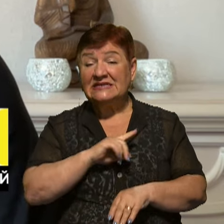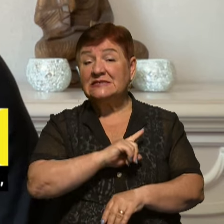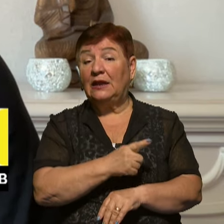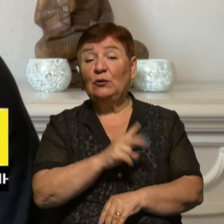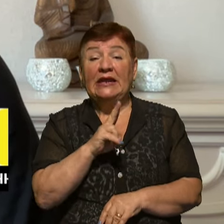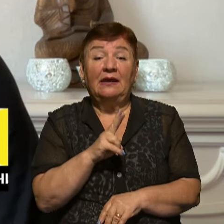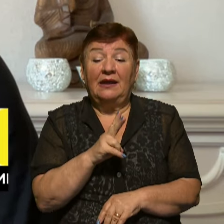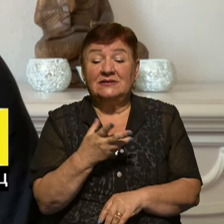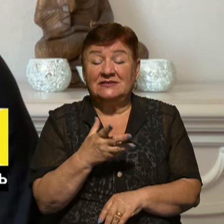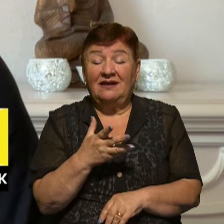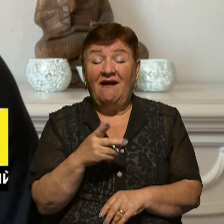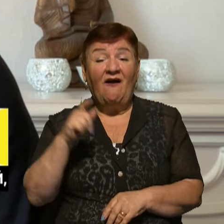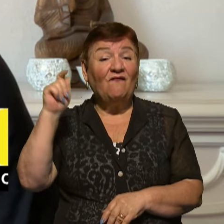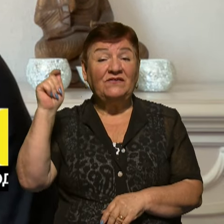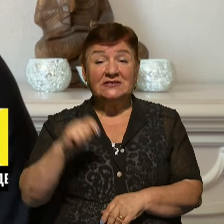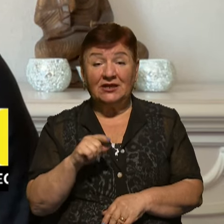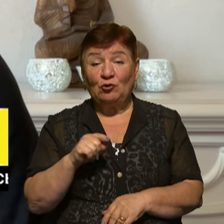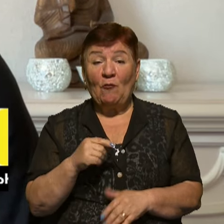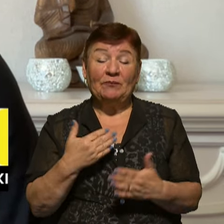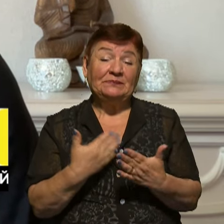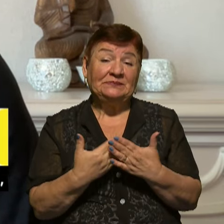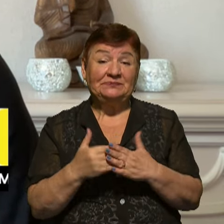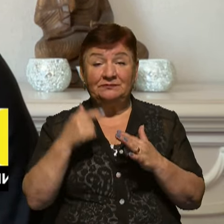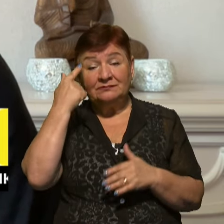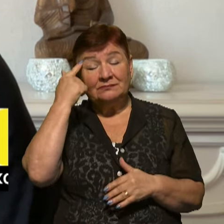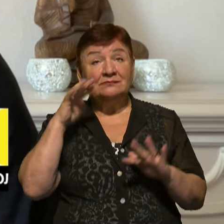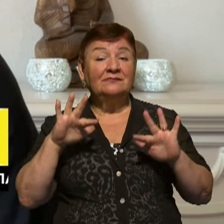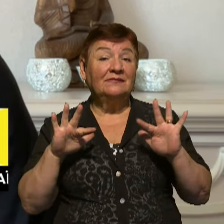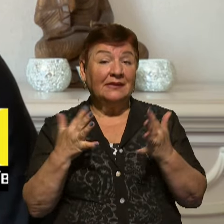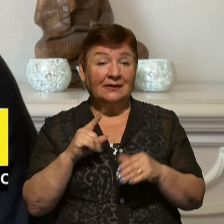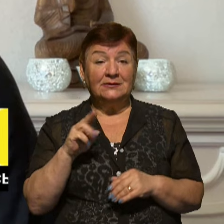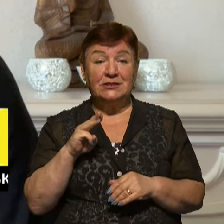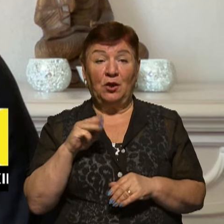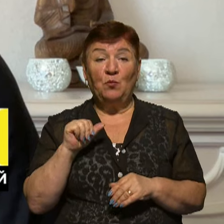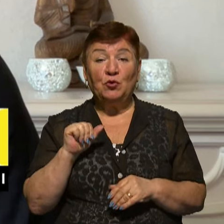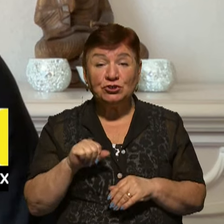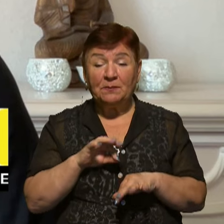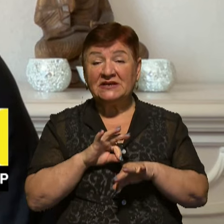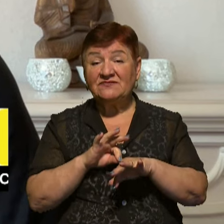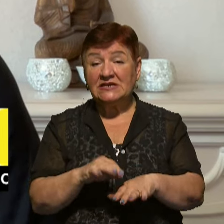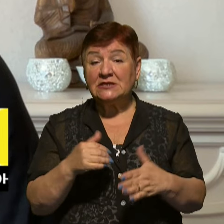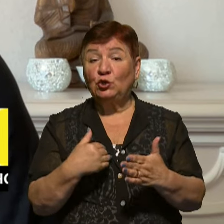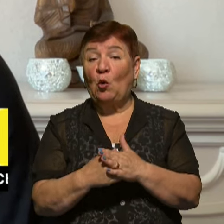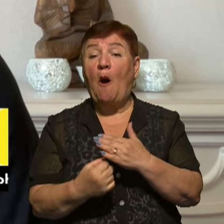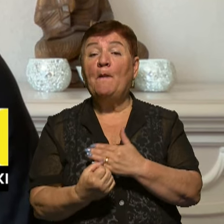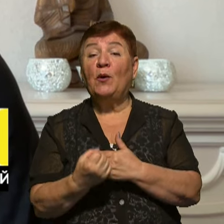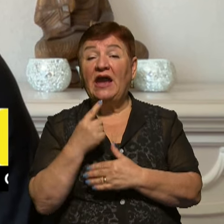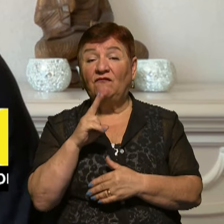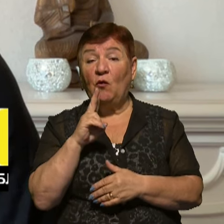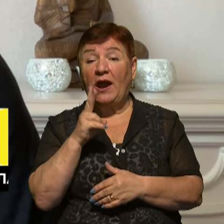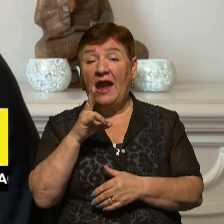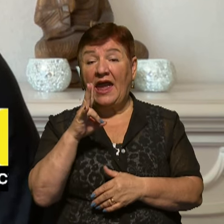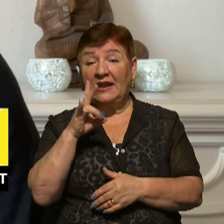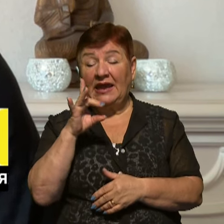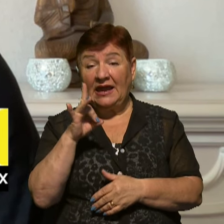якийсь конструктив від цього візиту. Радше б сподівався, що це може призвести до появи КНР на